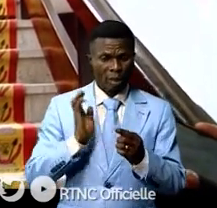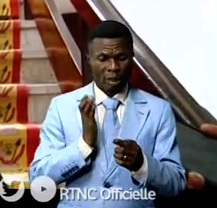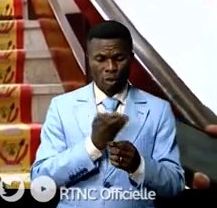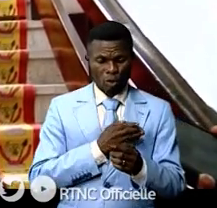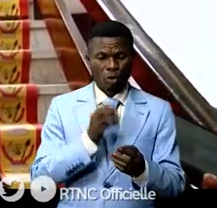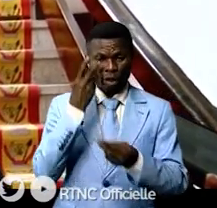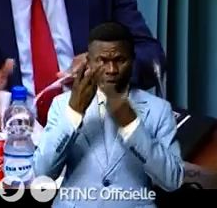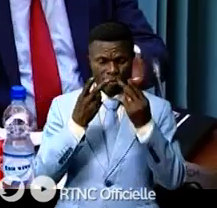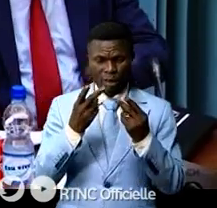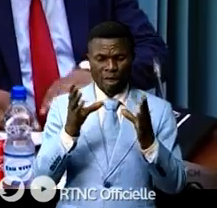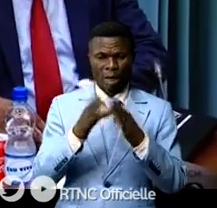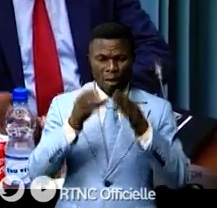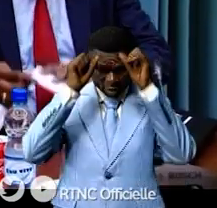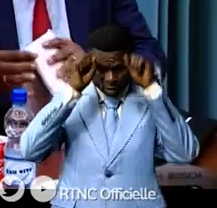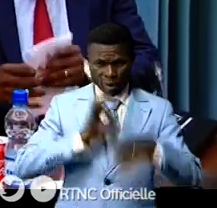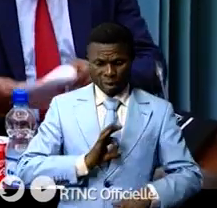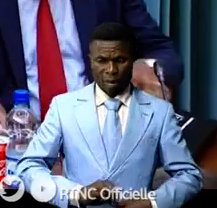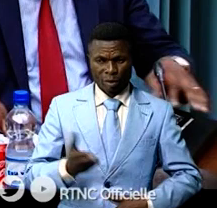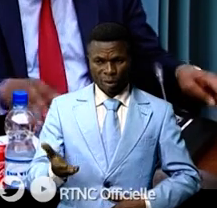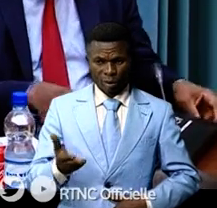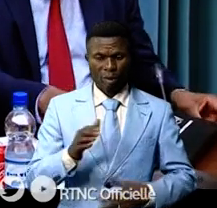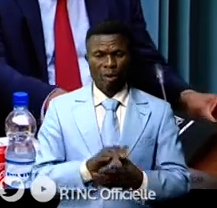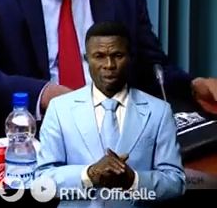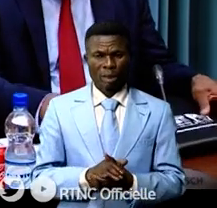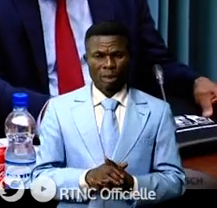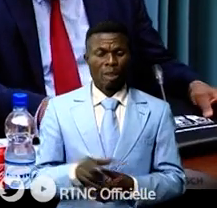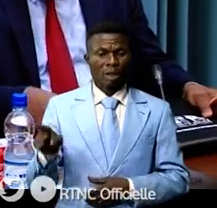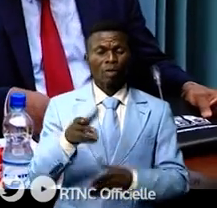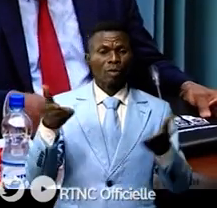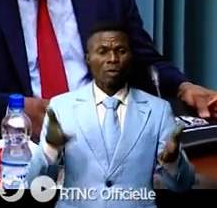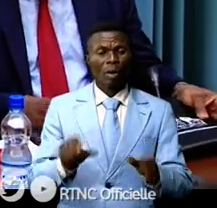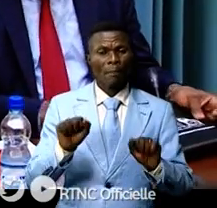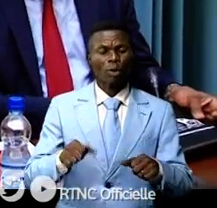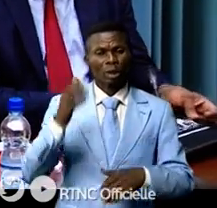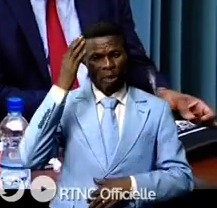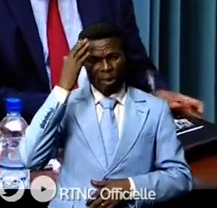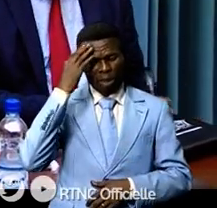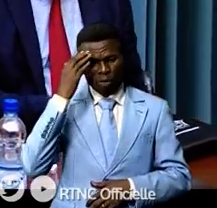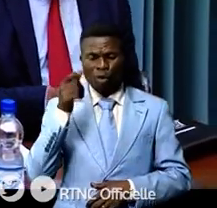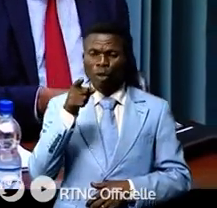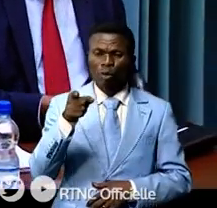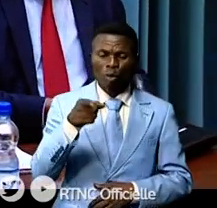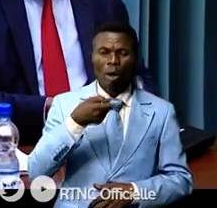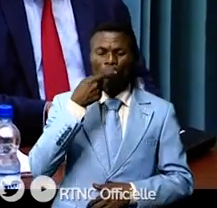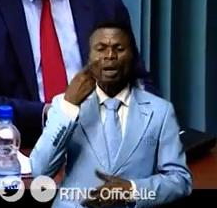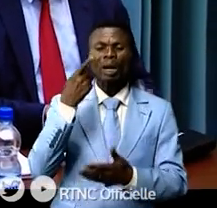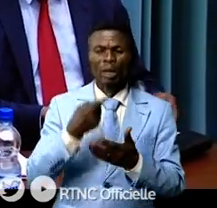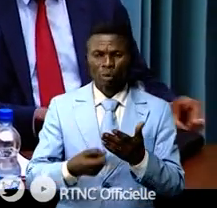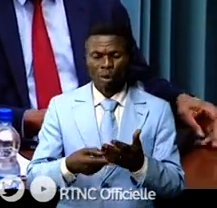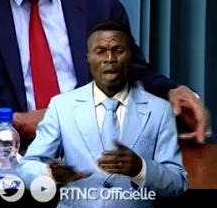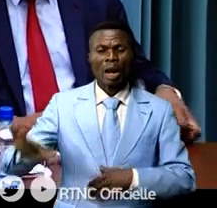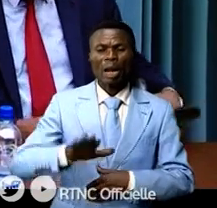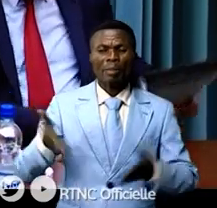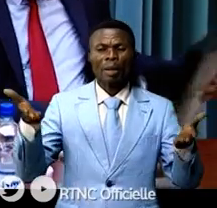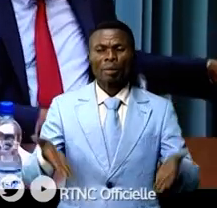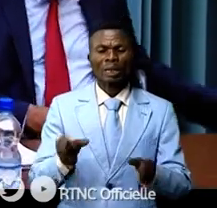que nous avons eu avec le chef d'État. Oui, alors pouvez-vous nous dire un peu qui était là ? Est-ce qu peut connaître quel pays était représenté ?